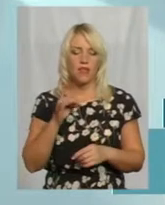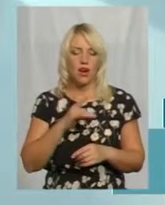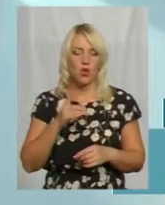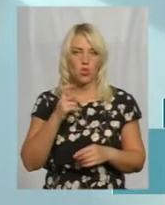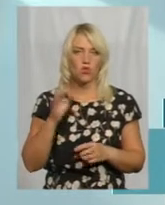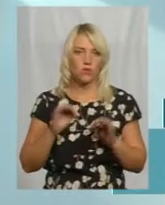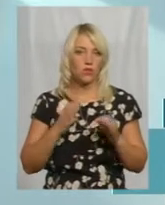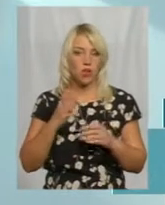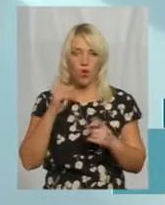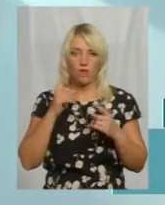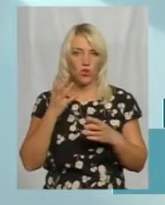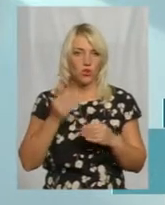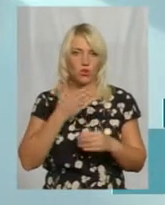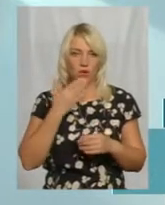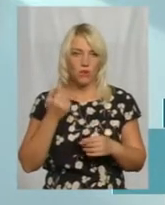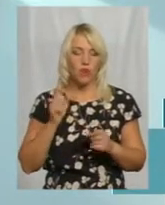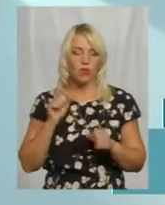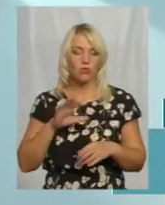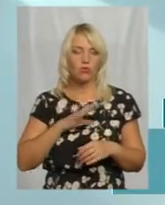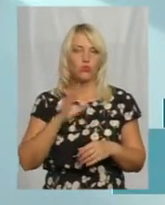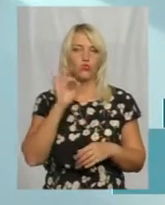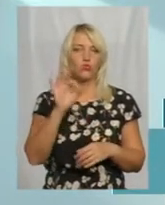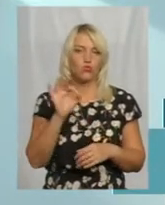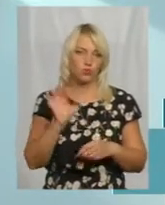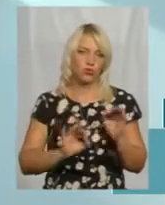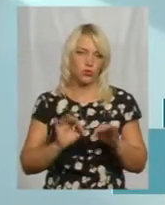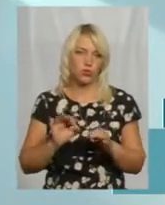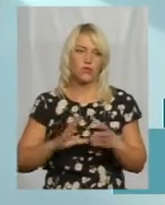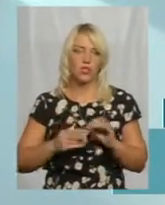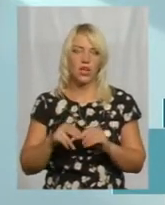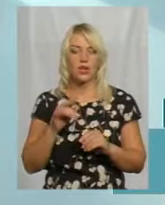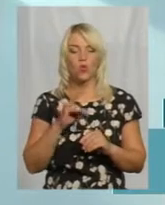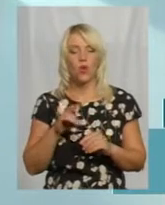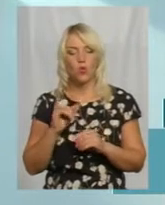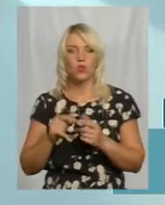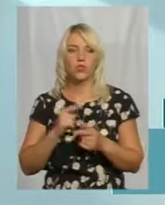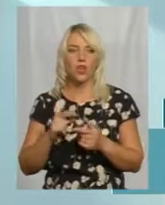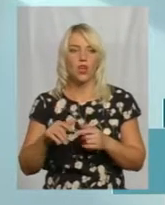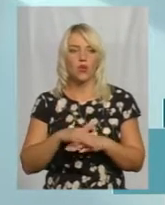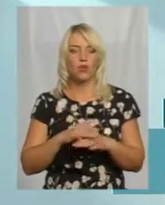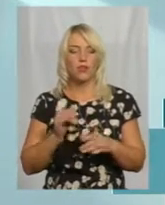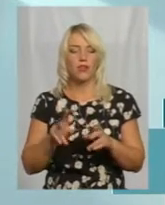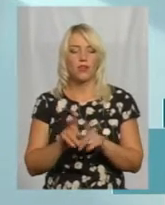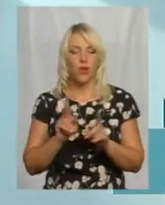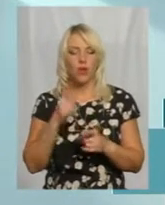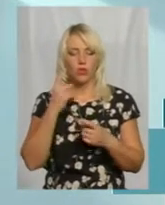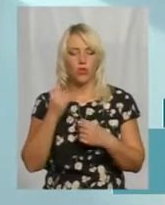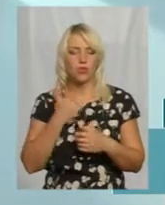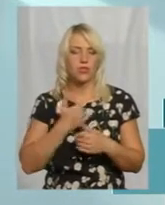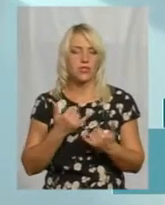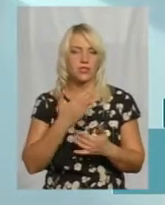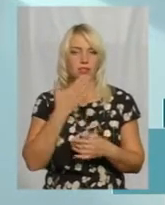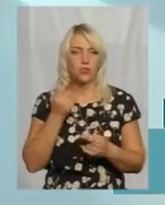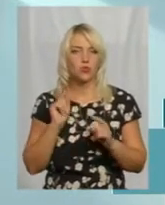ще автора немає, то може бути, що і 0% взагалі у районі чи громаді. Як такої інформації на даний час у мене немає,